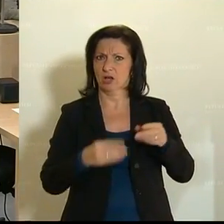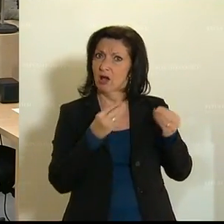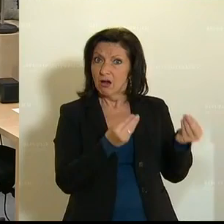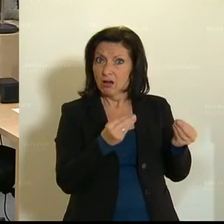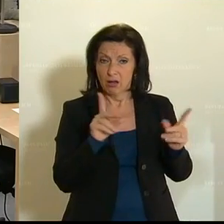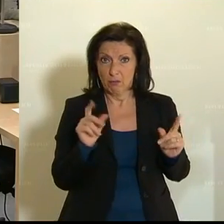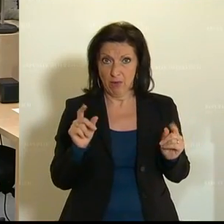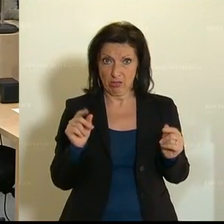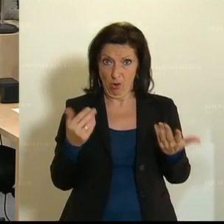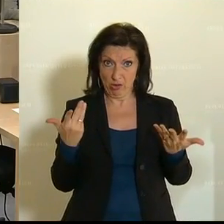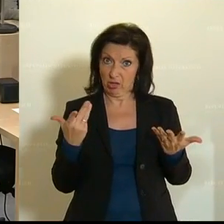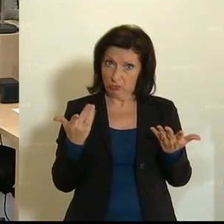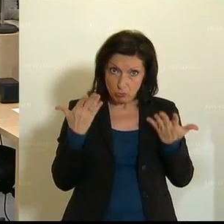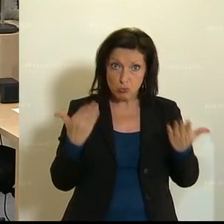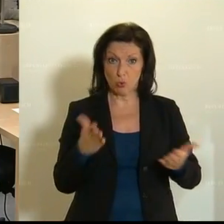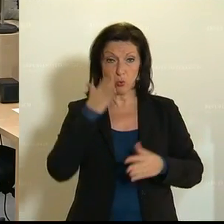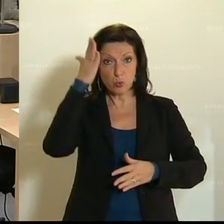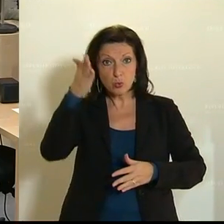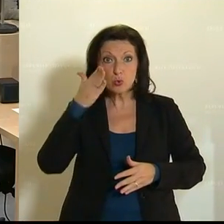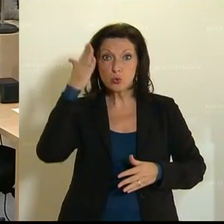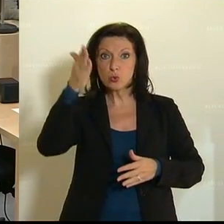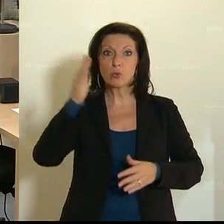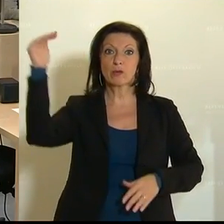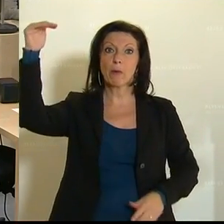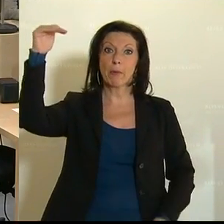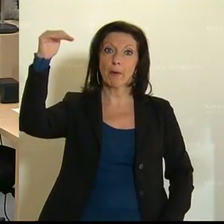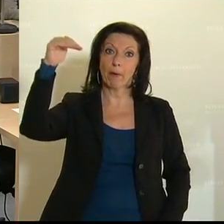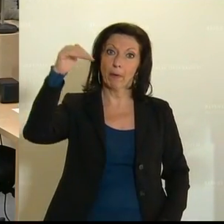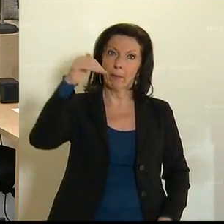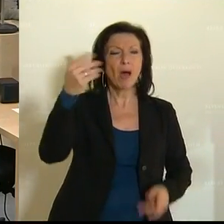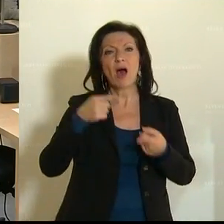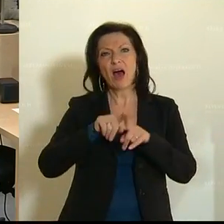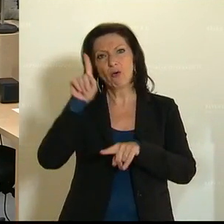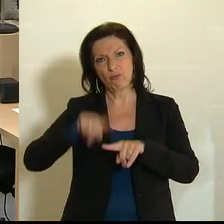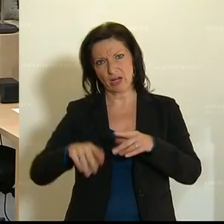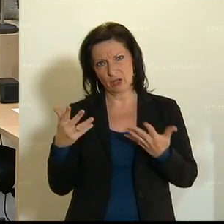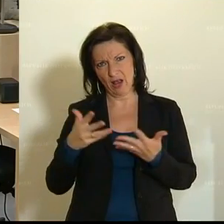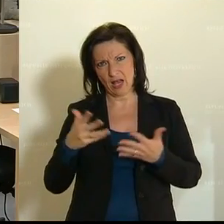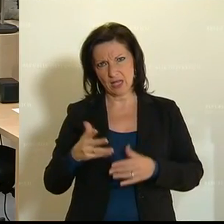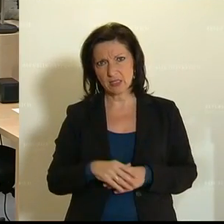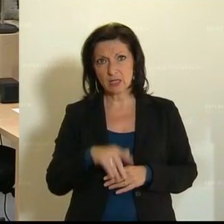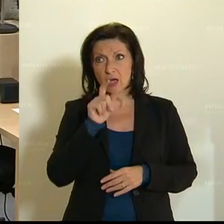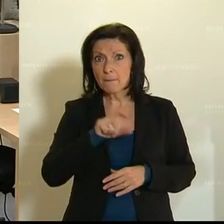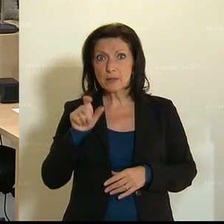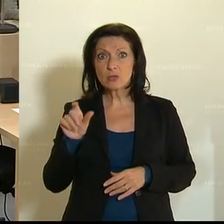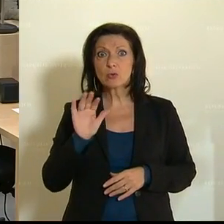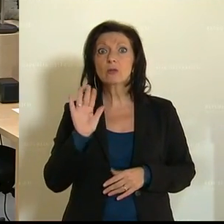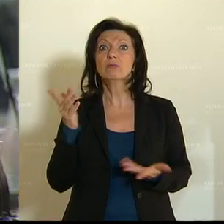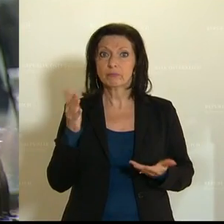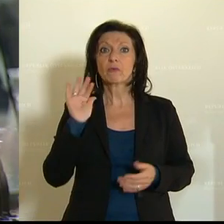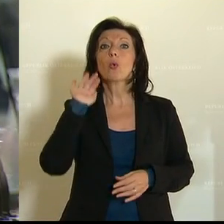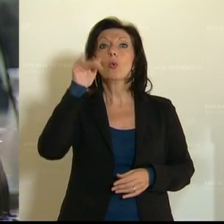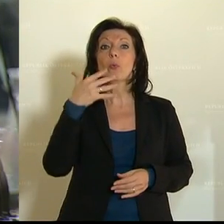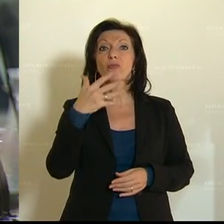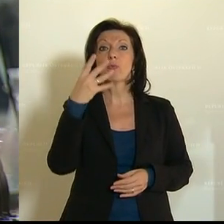Spirale immer weiter nach unten. Und falsch ist es auch, bei jenen zu